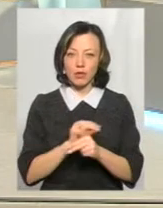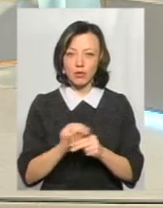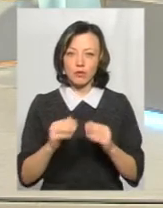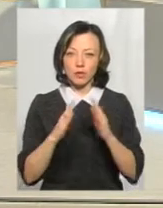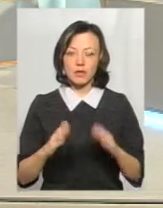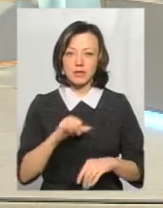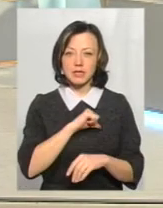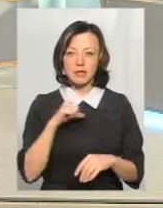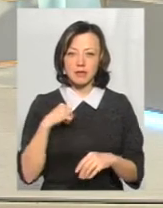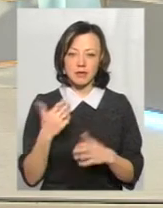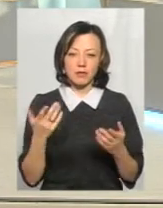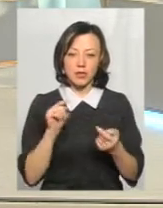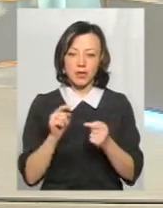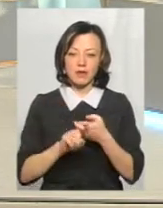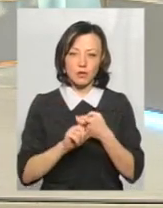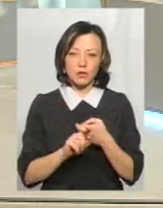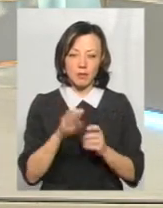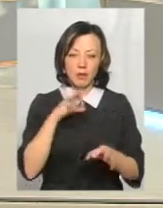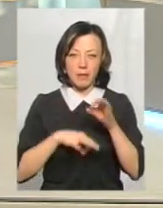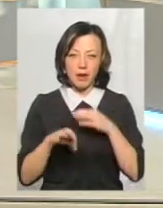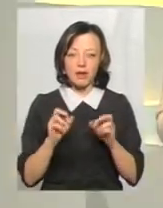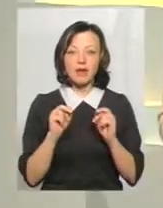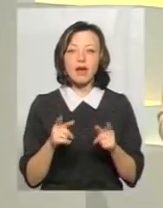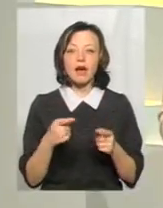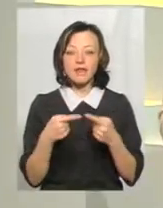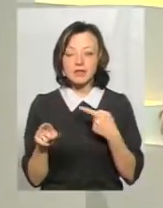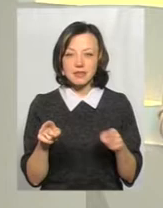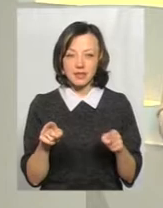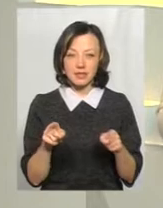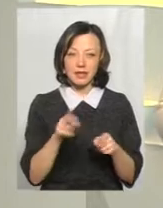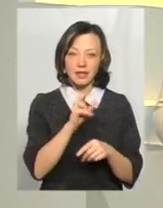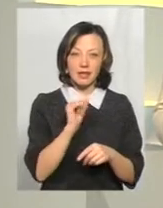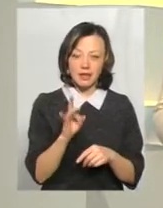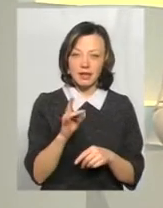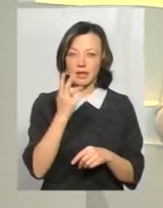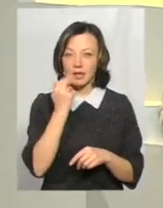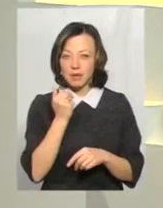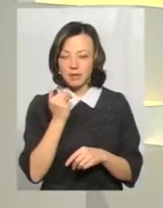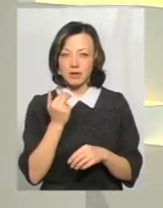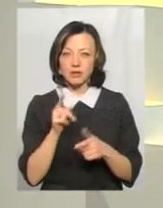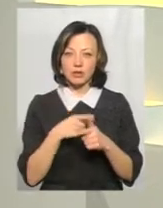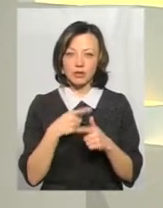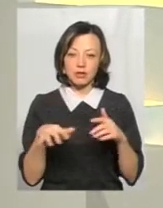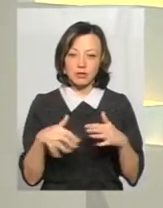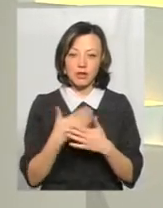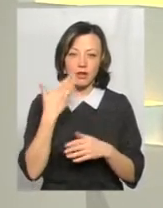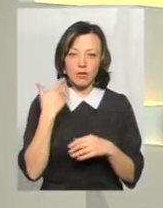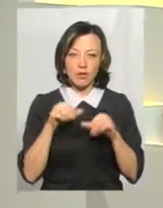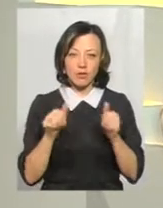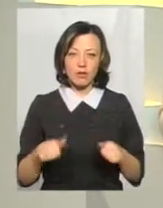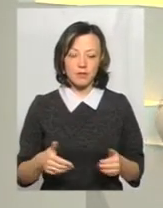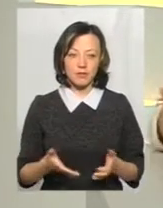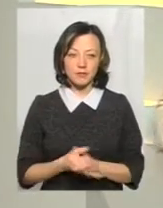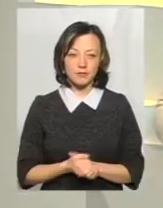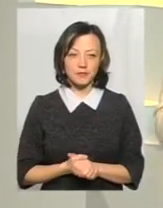самі проти якимись вірусними препаратами. Як відрізнити кір, грип, чи це якась простуда легкої форми,